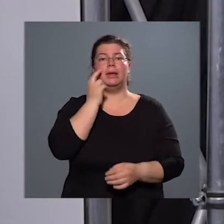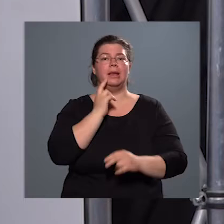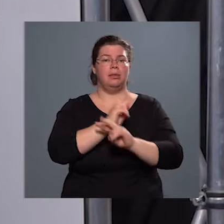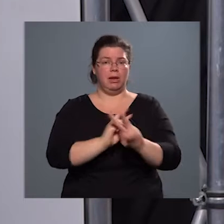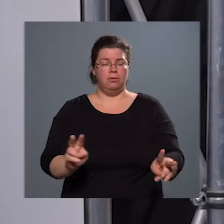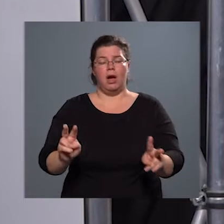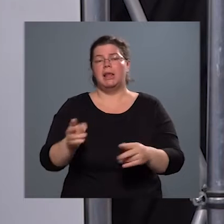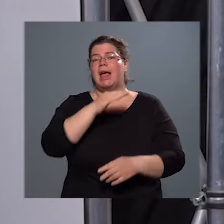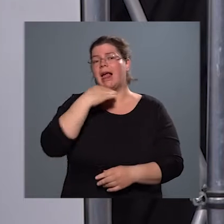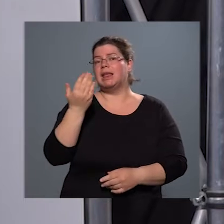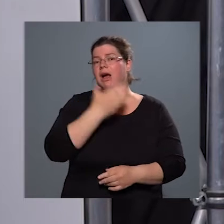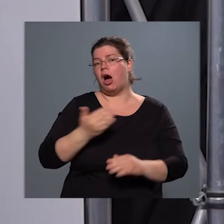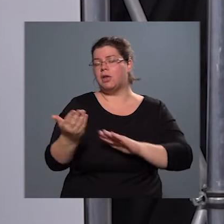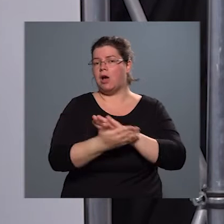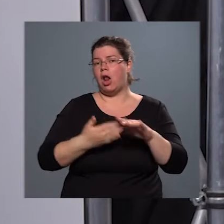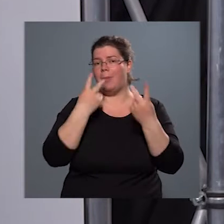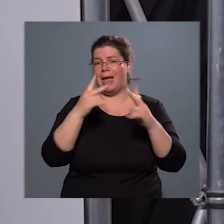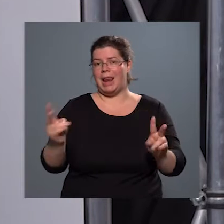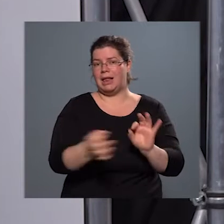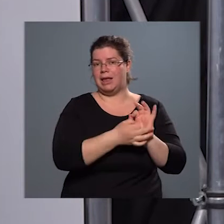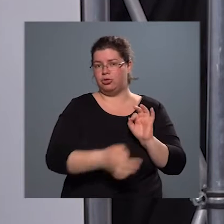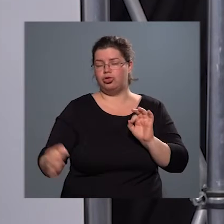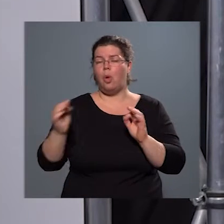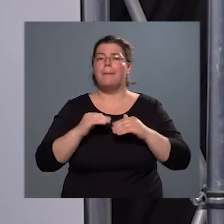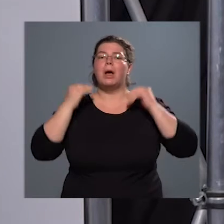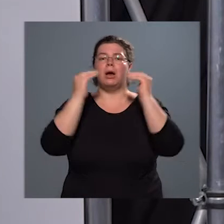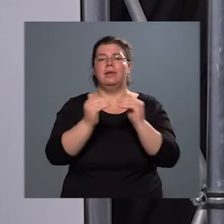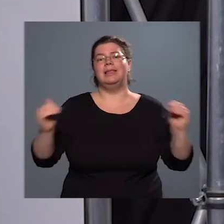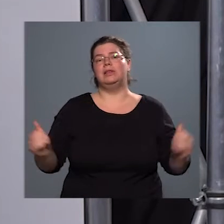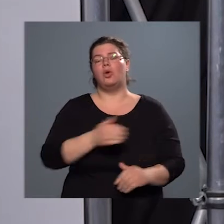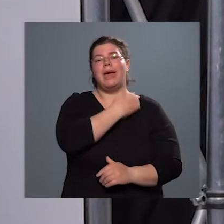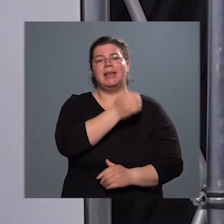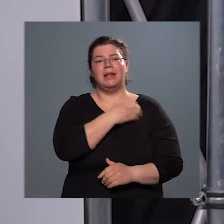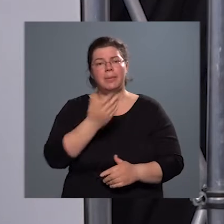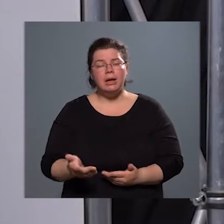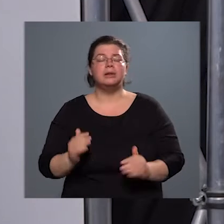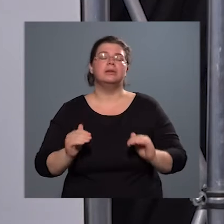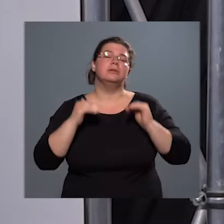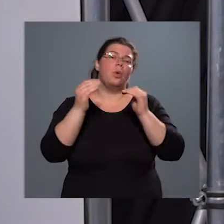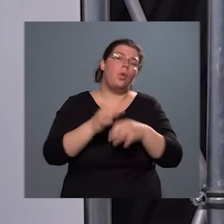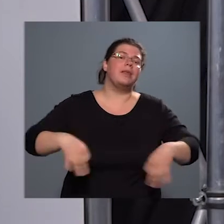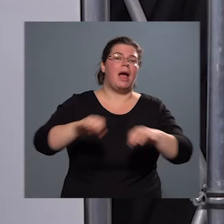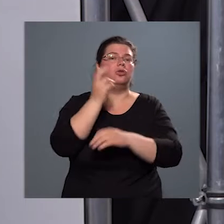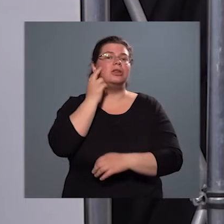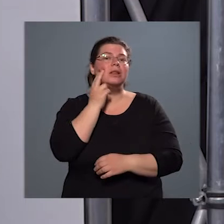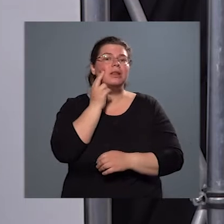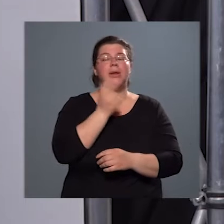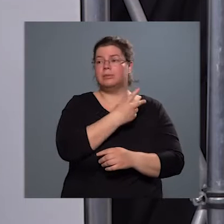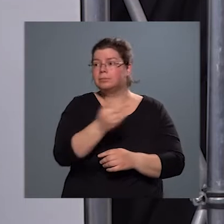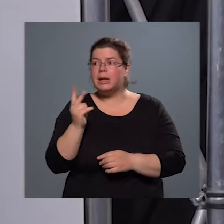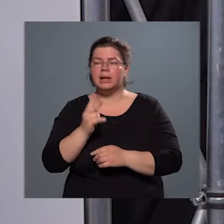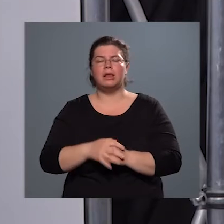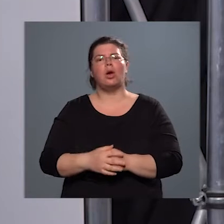elég, ha csak az alapellátástól a legmagasabb szintű egyetemekig országos intézetekig végig tekintünk. A